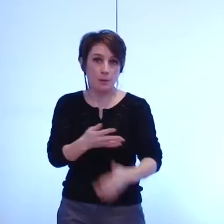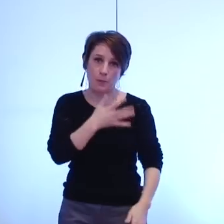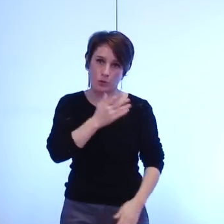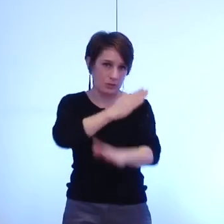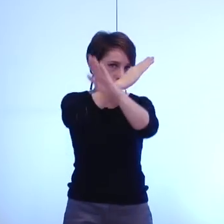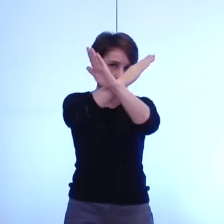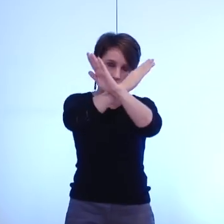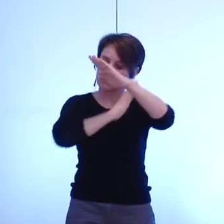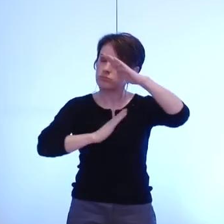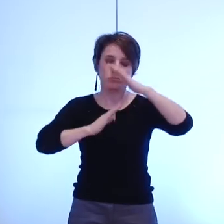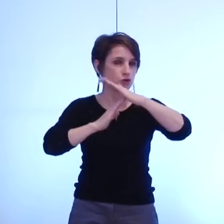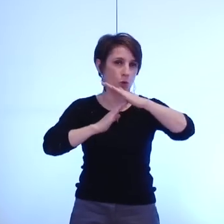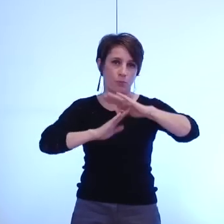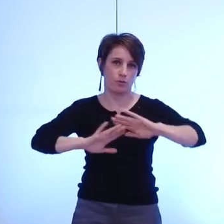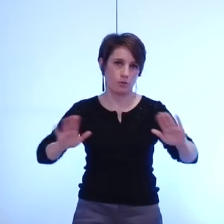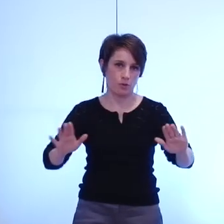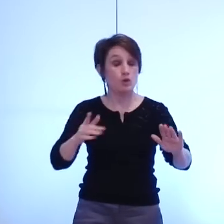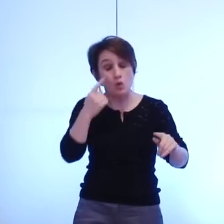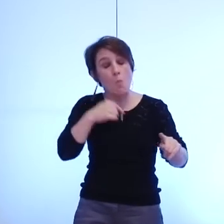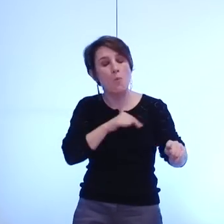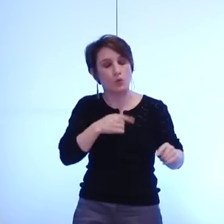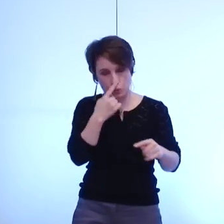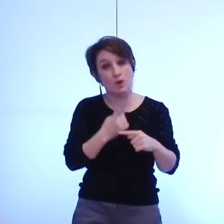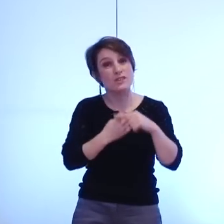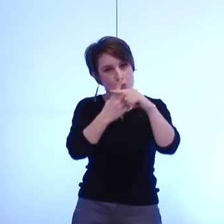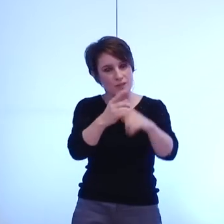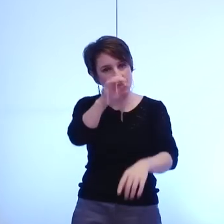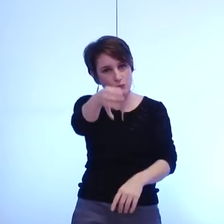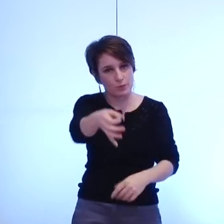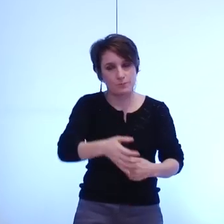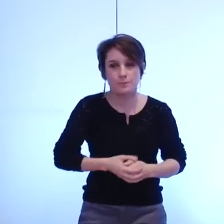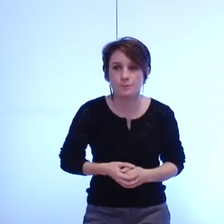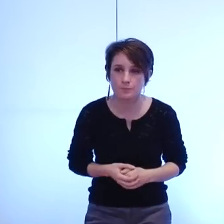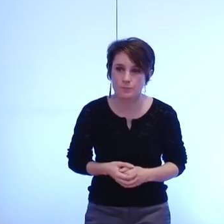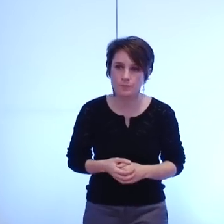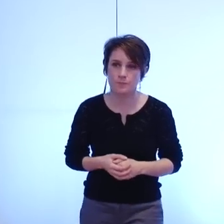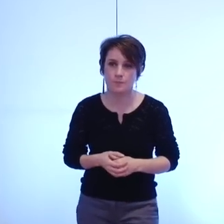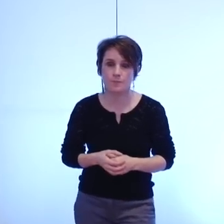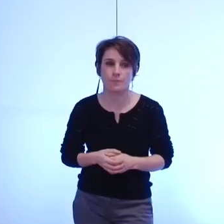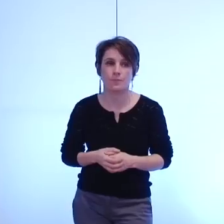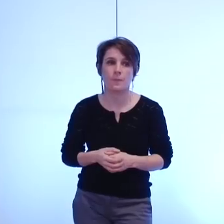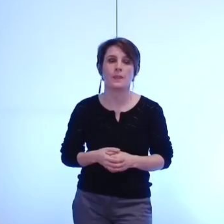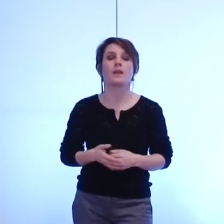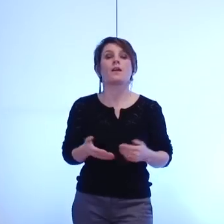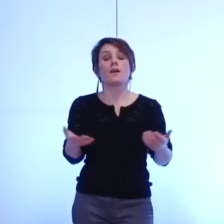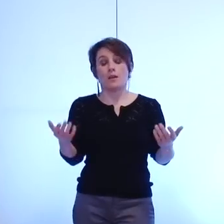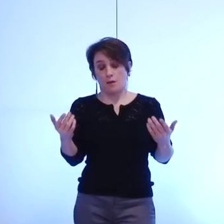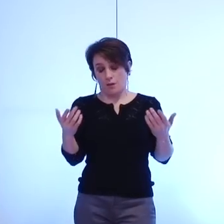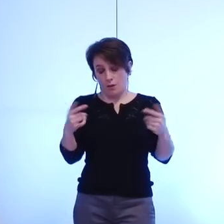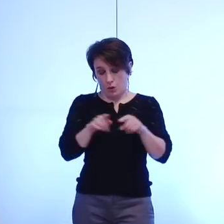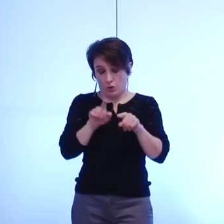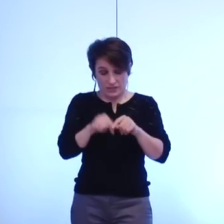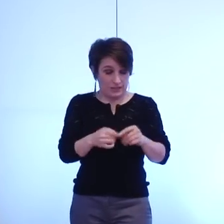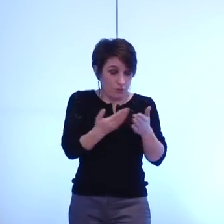nous pensons que cette affaire là est plutôt une bonne chose analyser les situations diverses